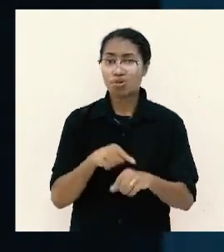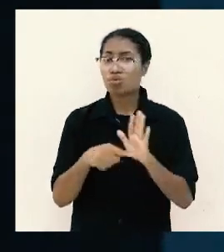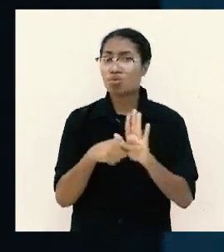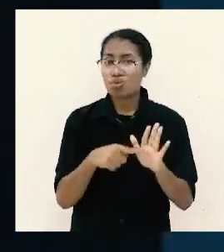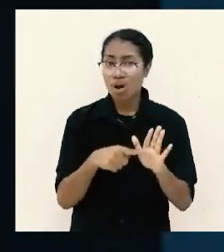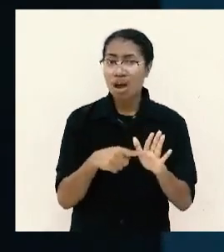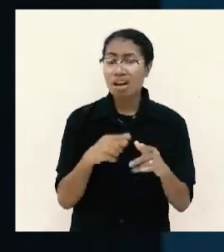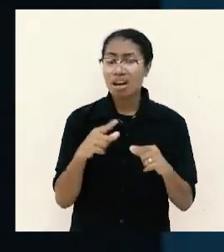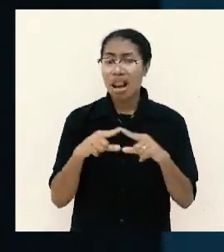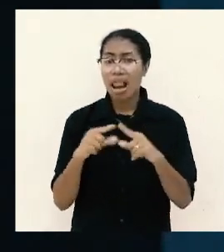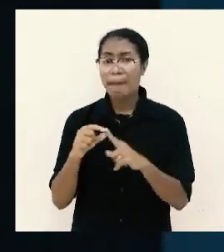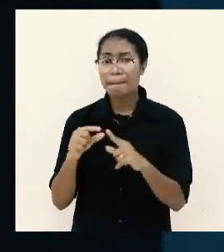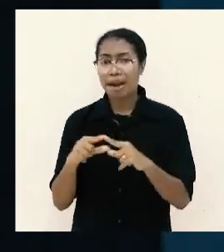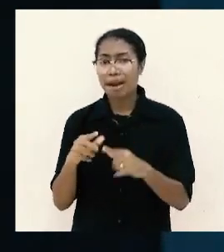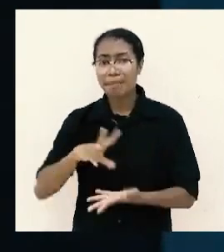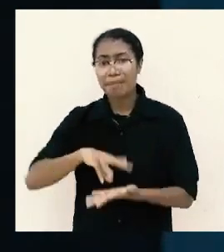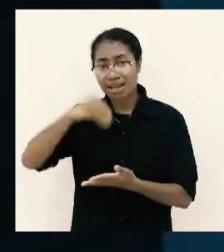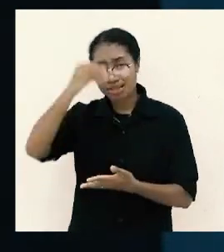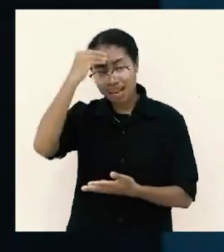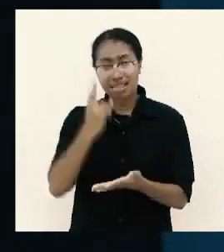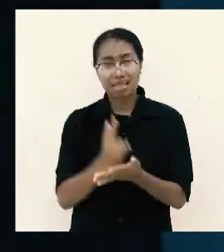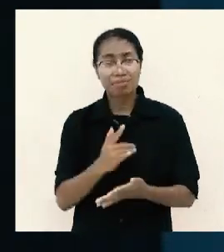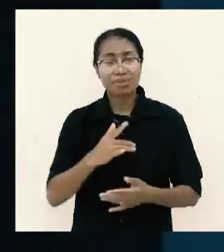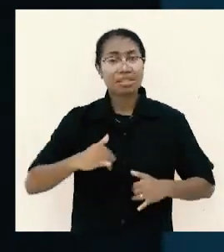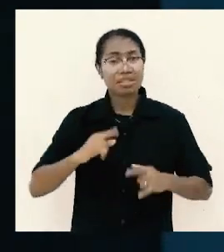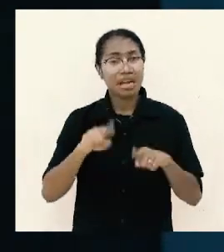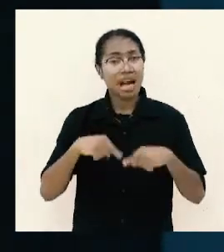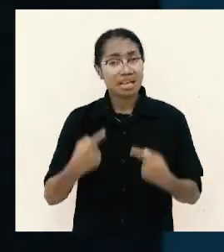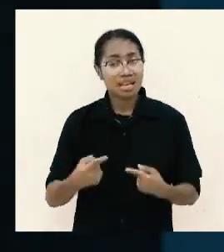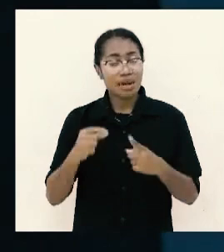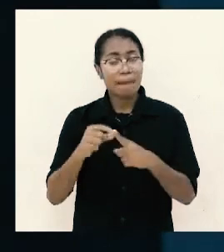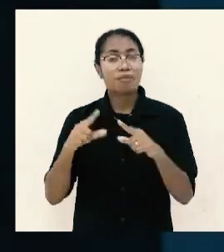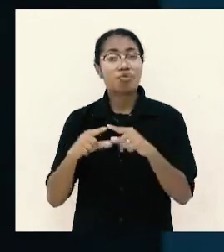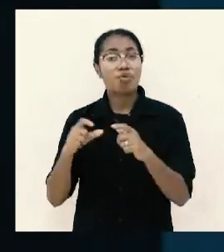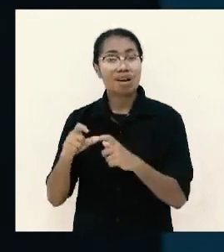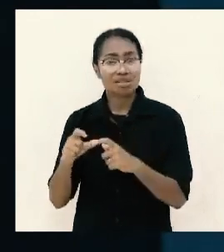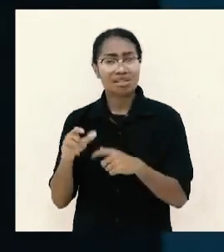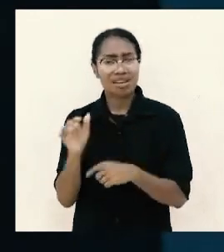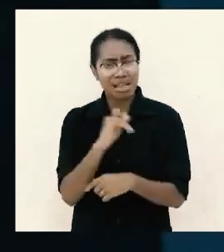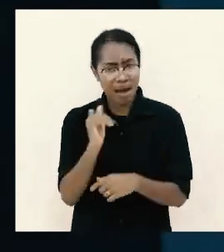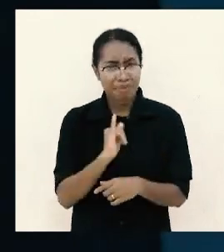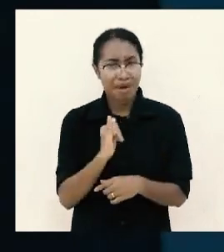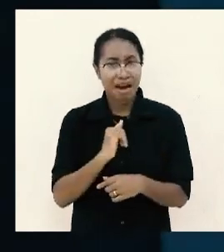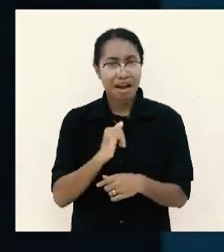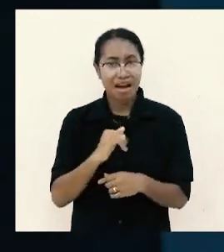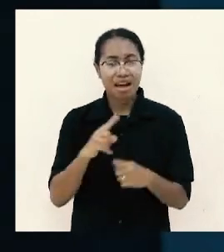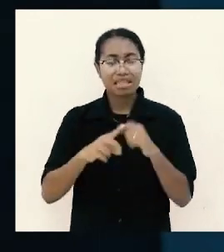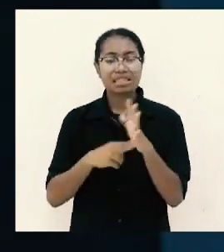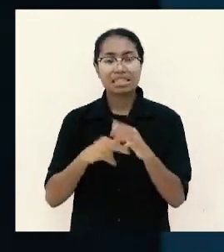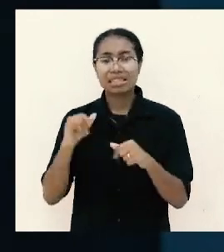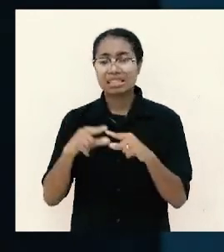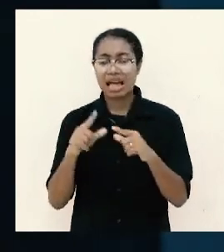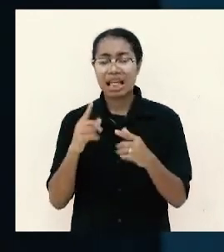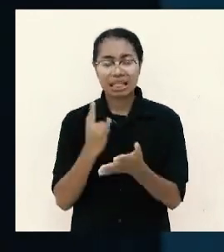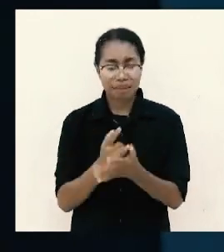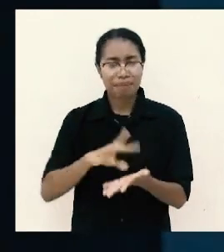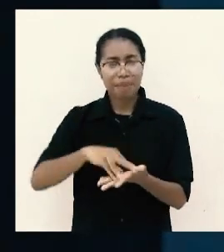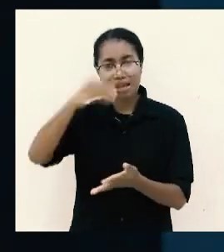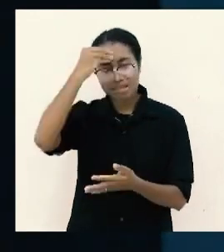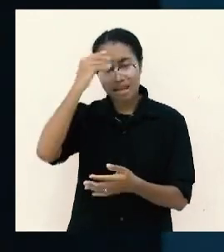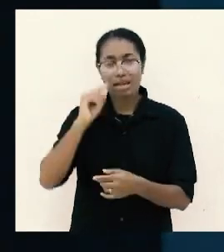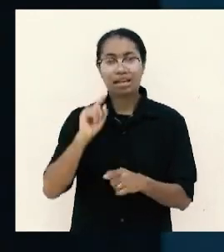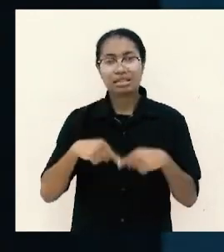sebelajar jadi puas pada waktu kelimpahan dan kenyang juga dia belajar menjadi puas